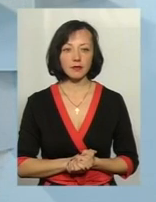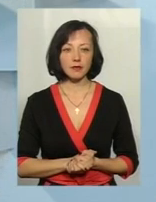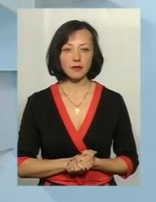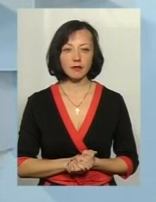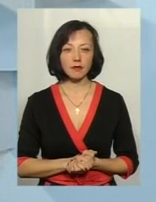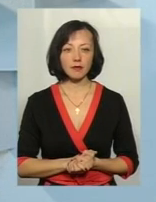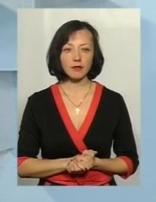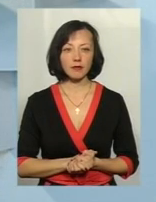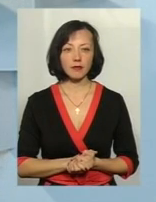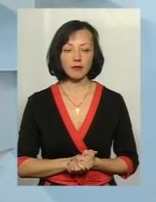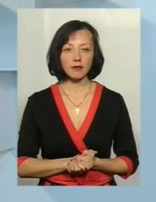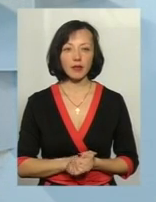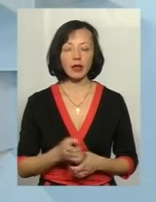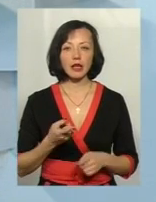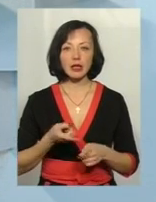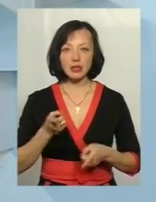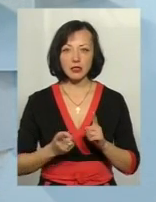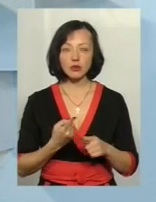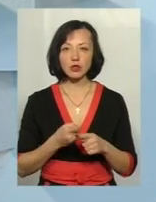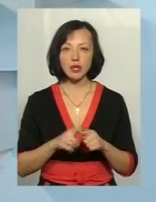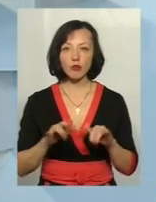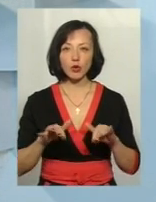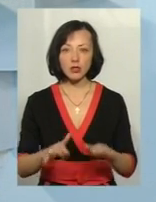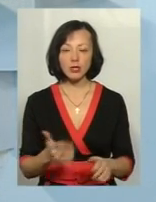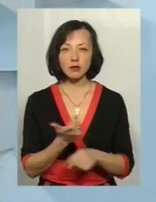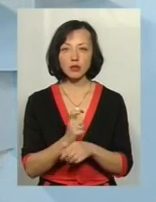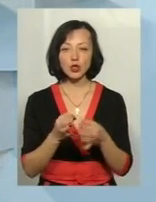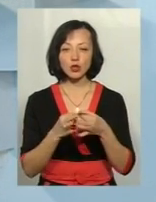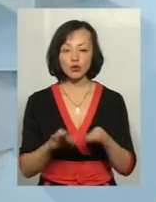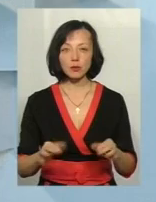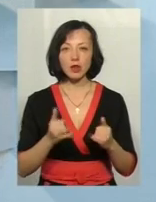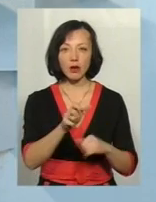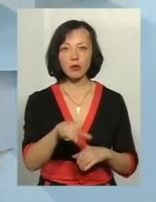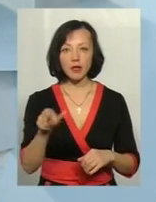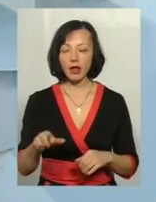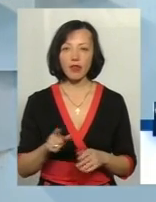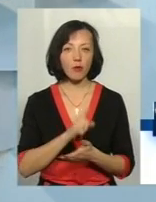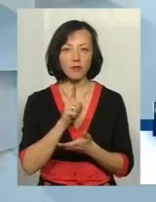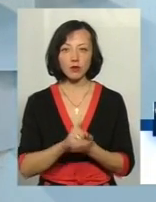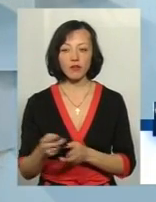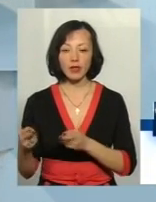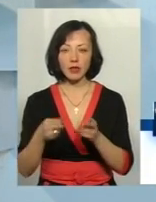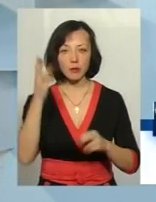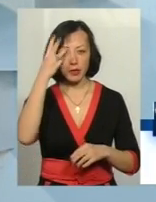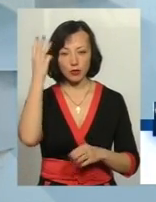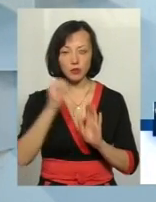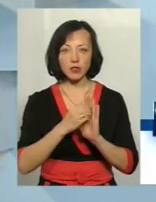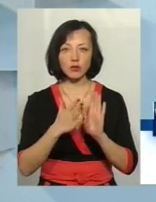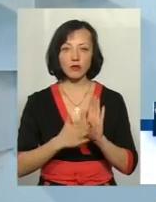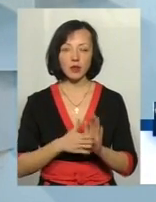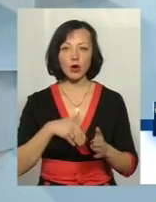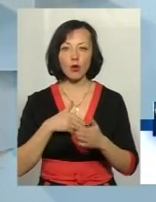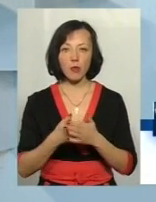доступнішим до громадян і не обов'язково їхати до Хмельницького, щоб зареєструвати громадське формування, об'єднання або